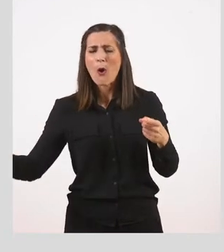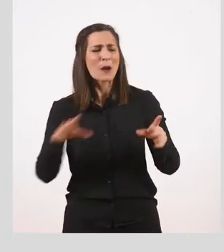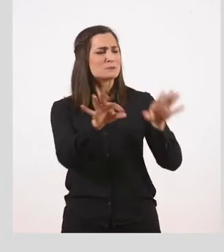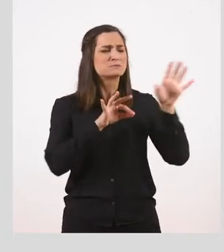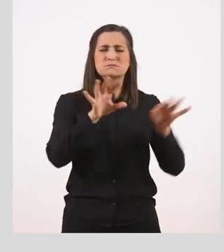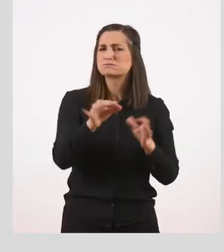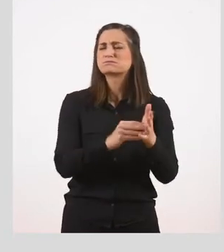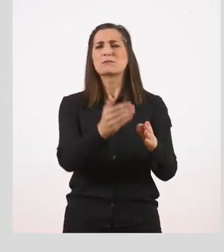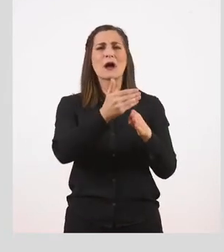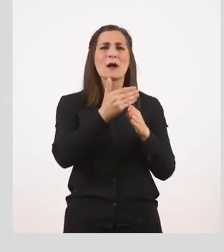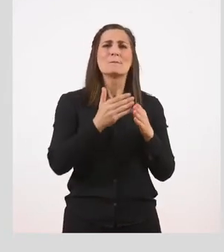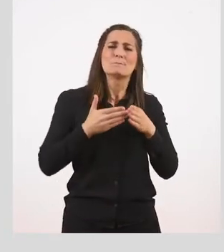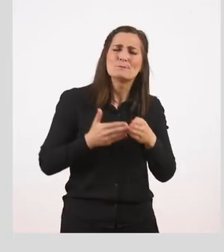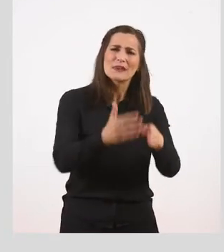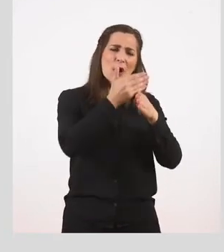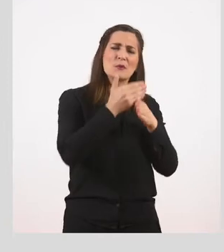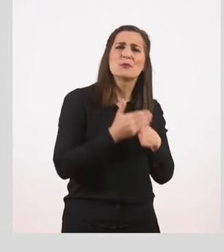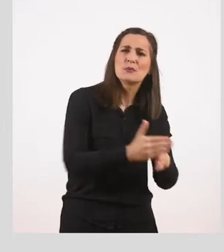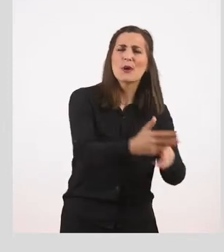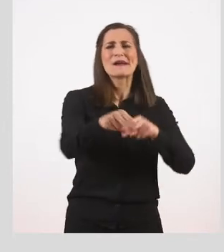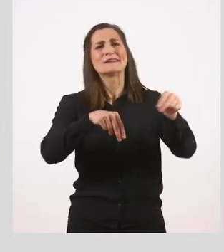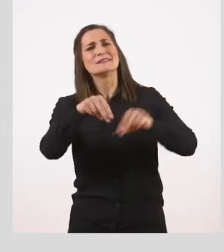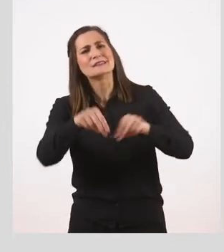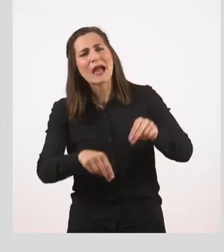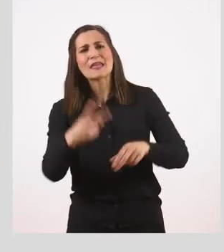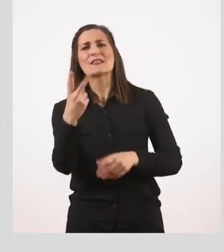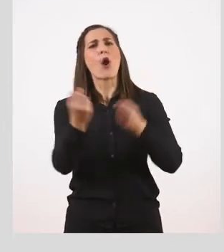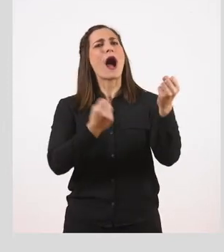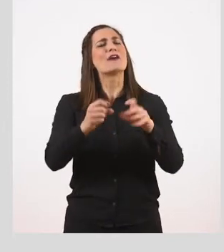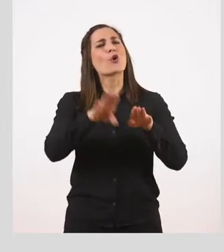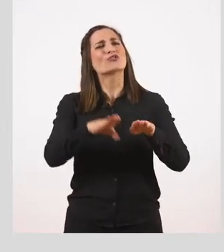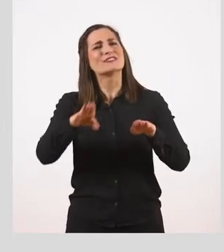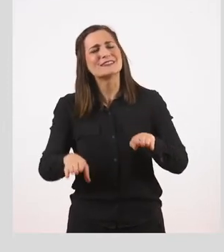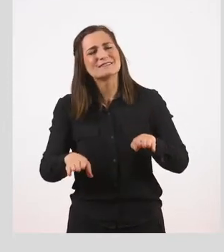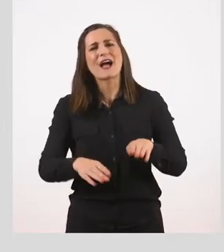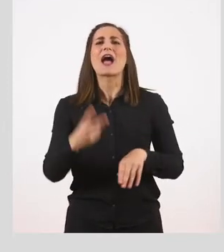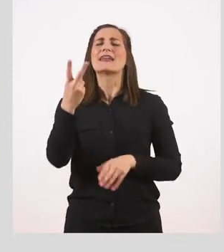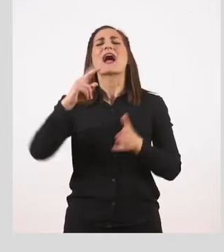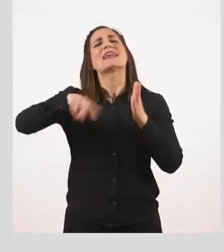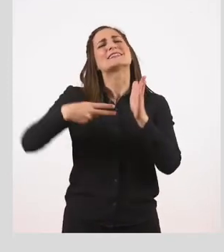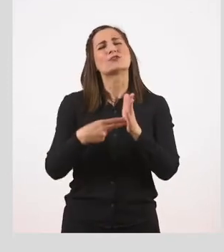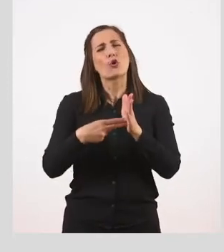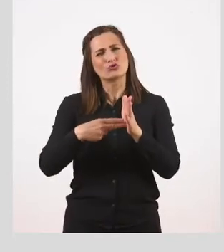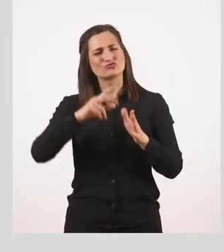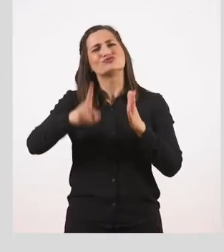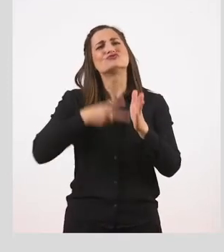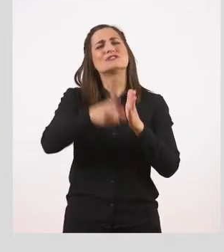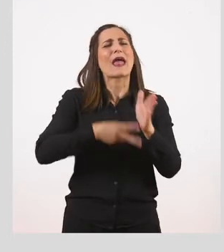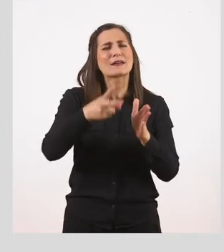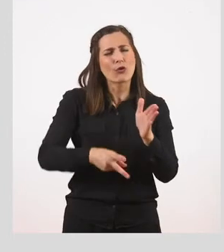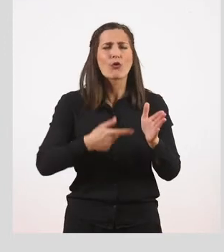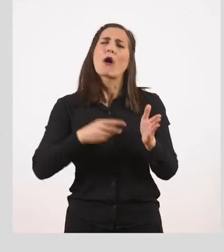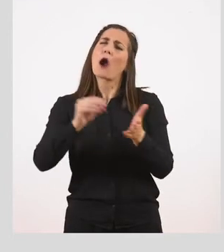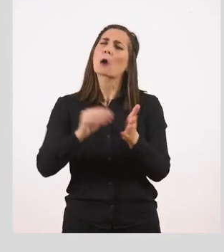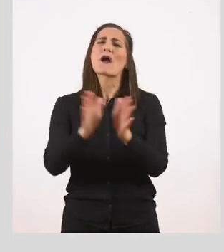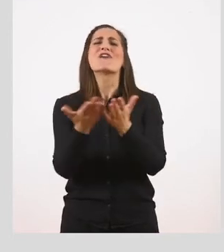ένα πλοίο με πανιά, ένα σκάκι, δύο αυτοκίνητα, ένα ηλεκτρικό τρενάκι και κάμποσα βιβλία